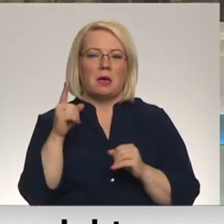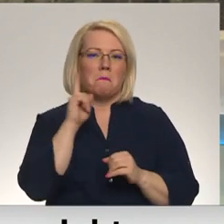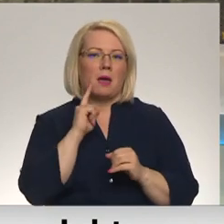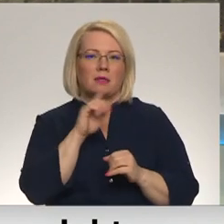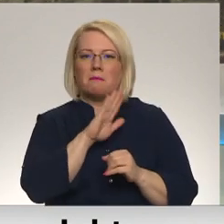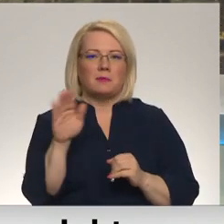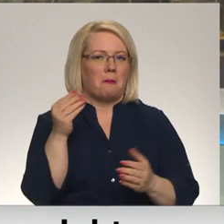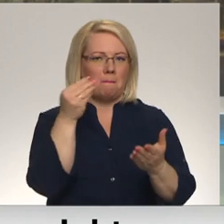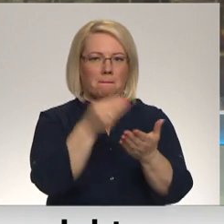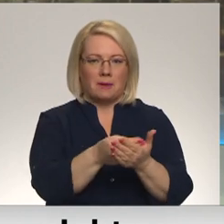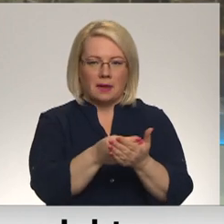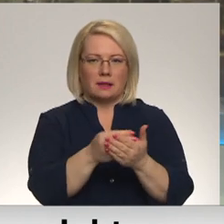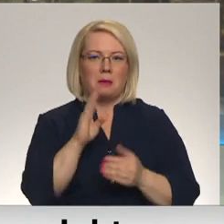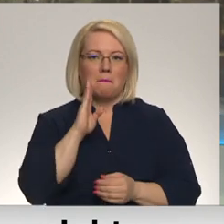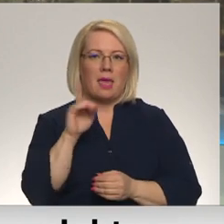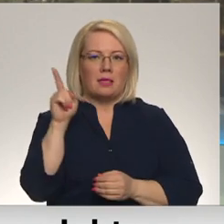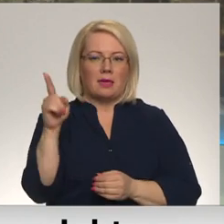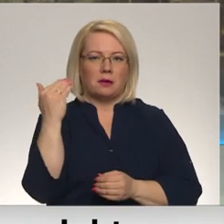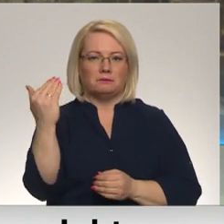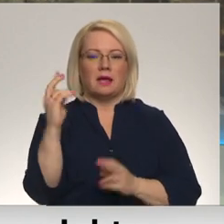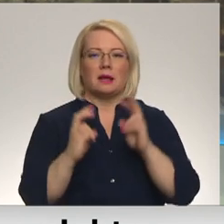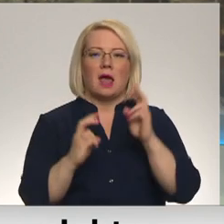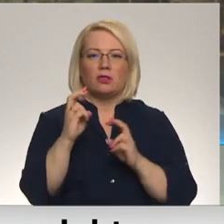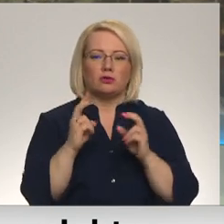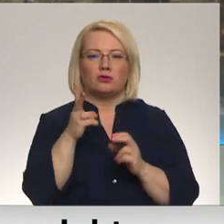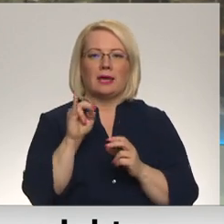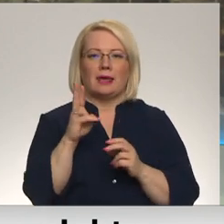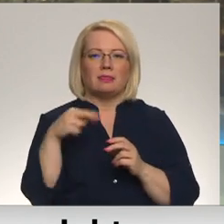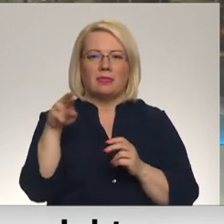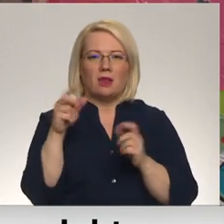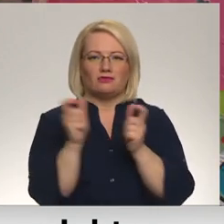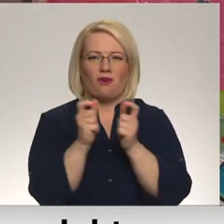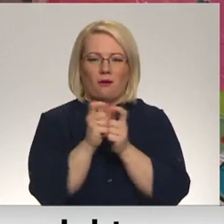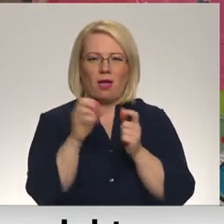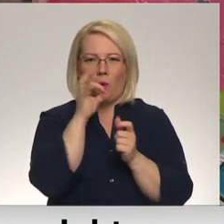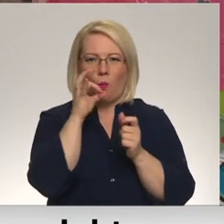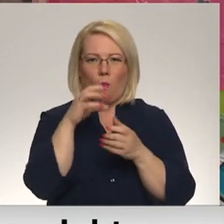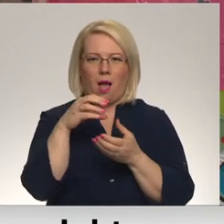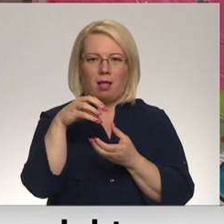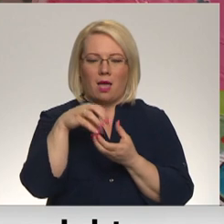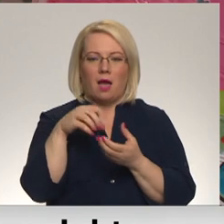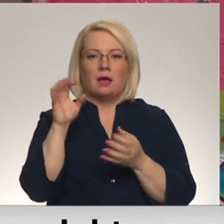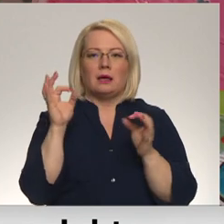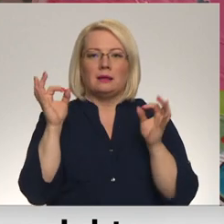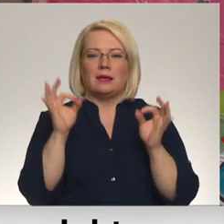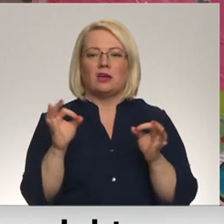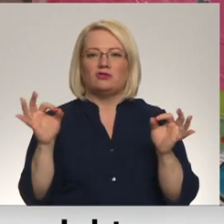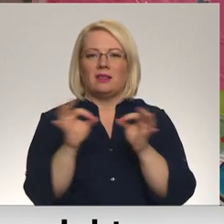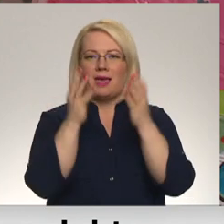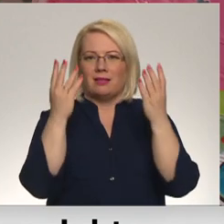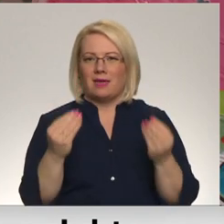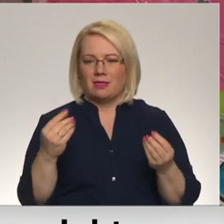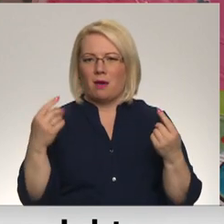neiegādāties beļģijā, ražotas Kinder šokolātes produktus. To skaitā īpaši uz lieldienām populārās un bērni